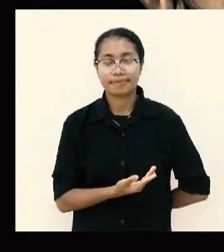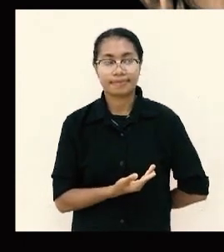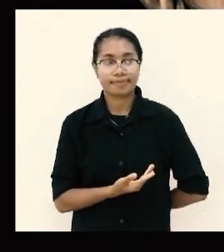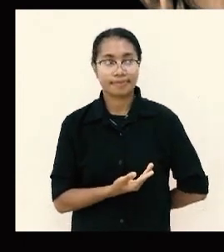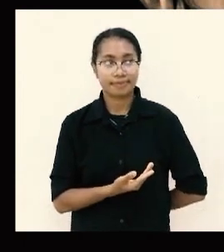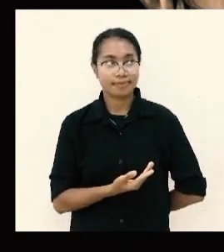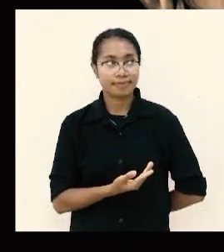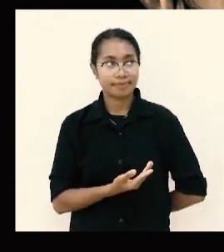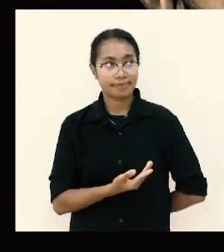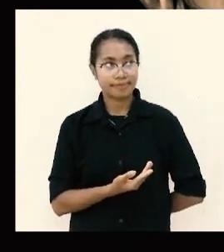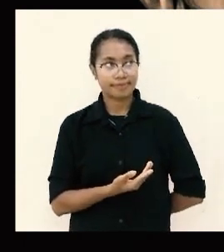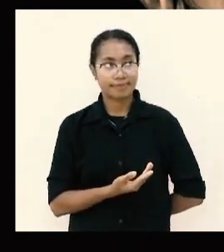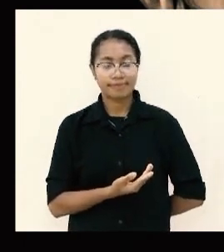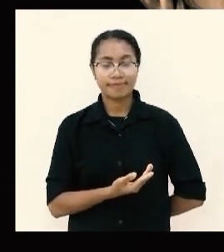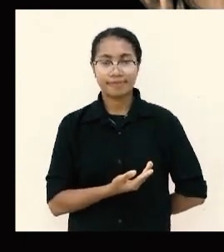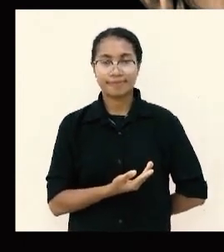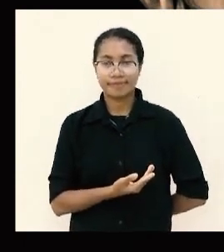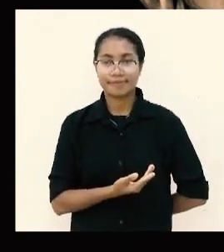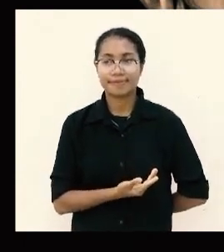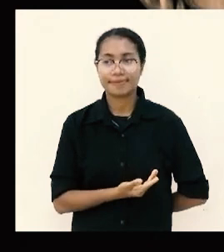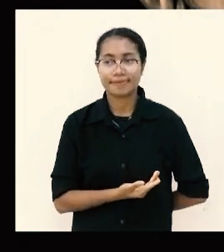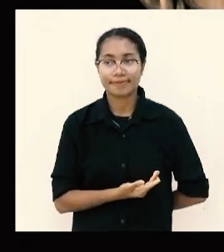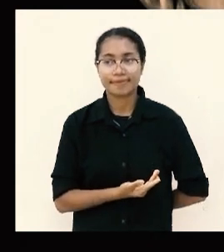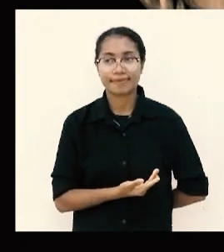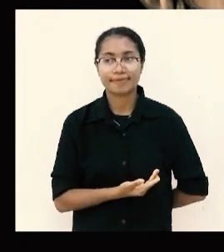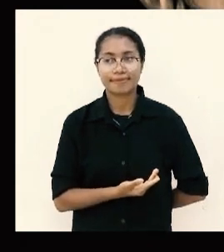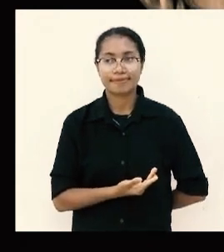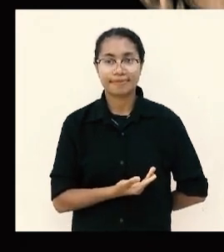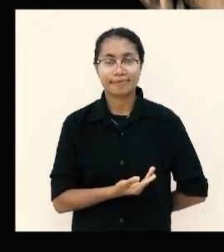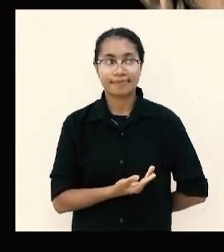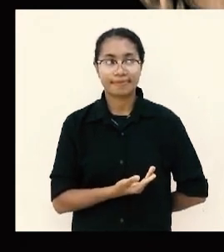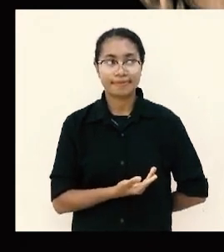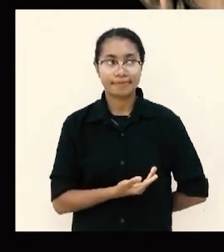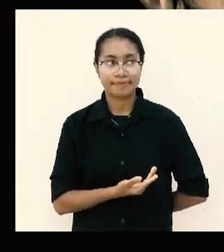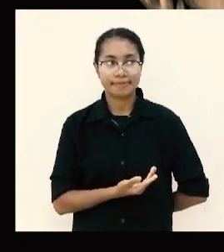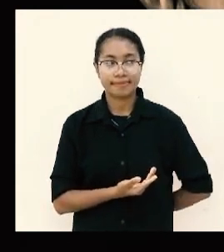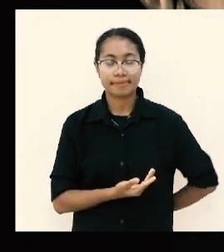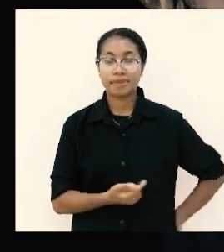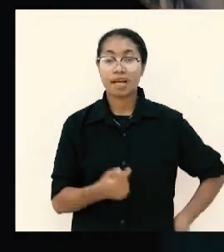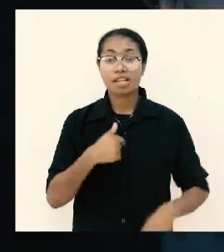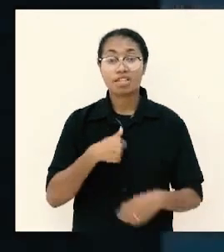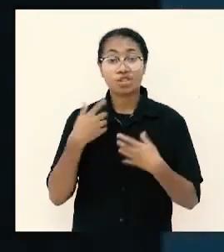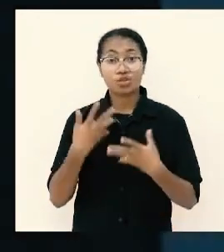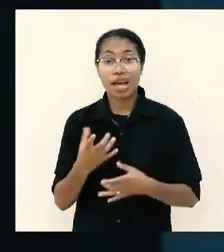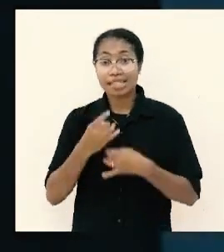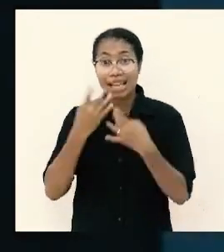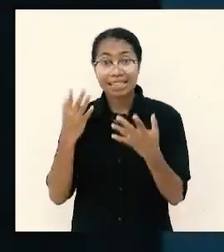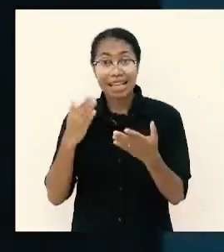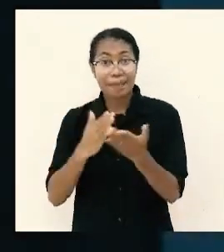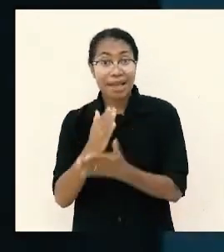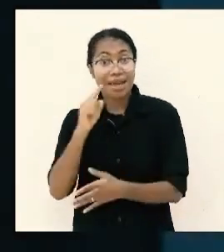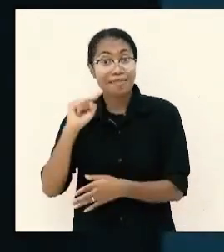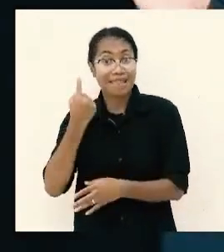yang makin memperbesar keuntunganmu saya sudah jelaskan pada bagian pertama